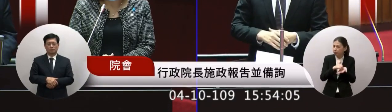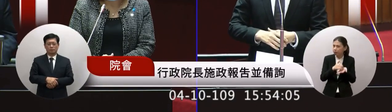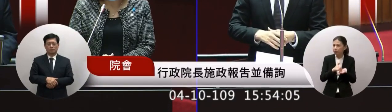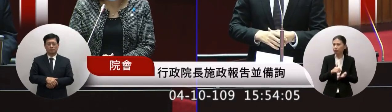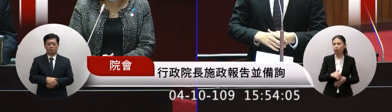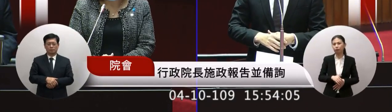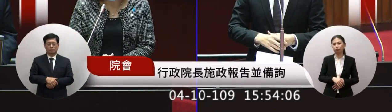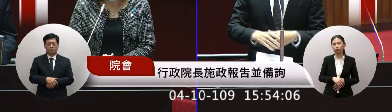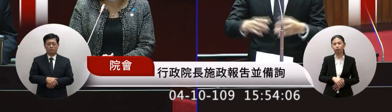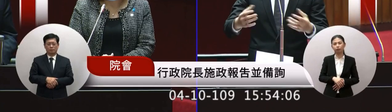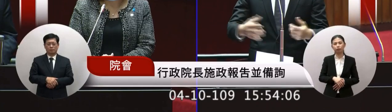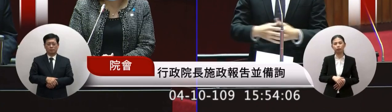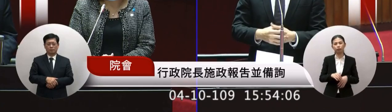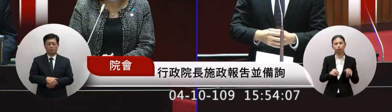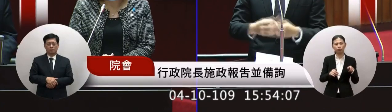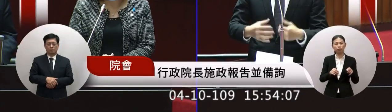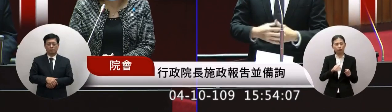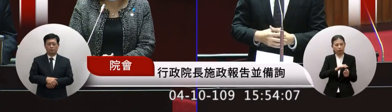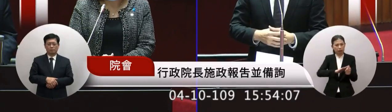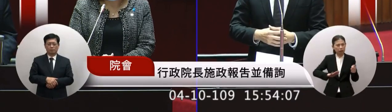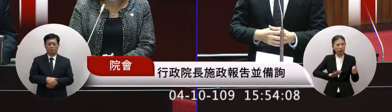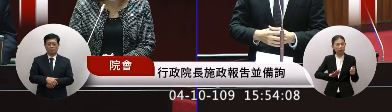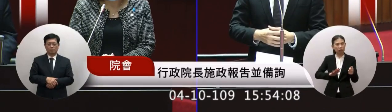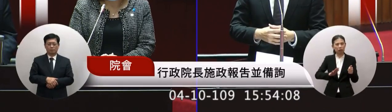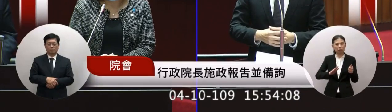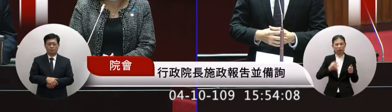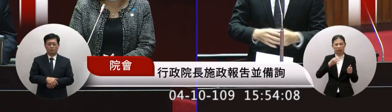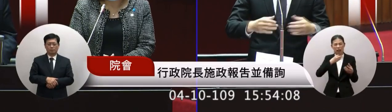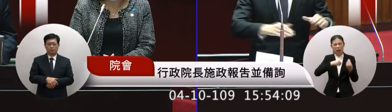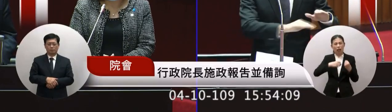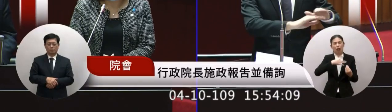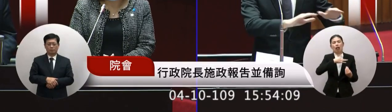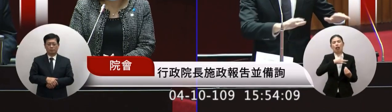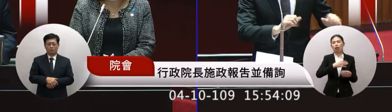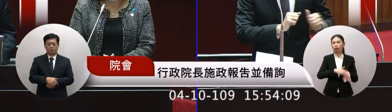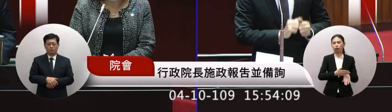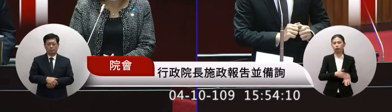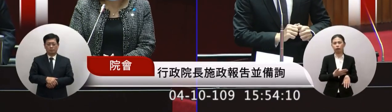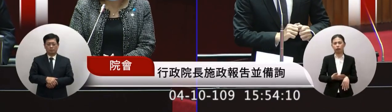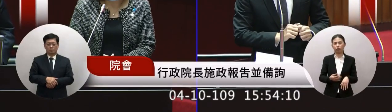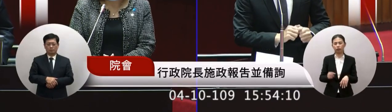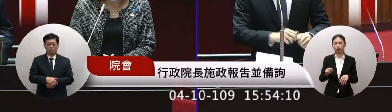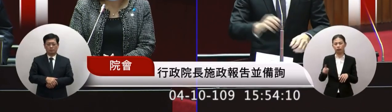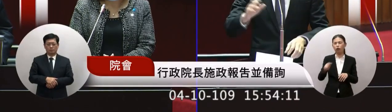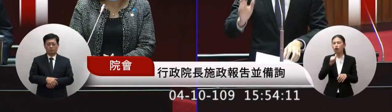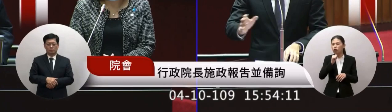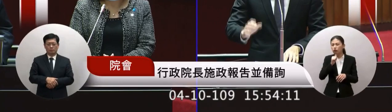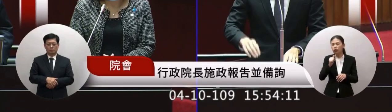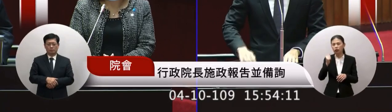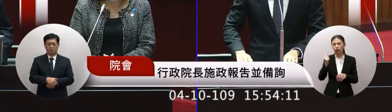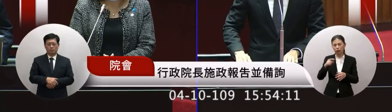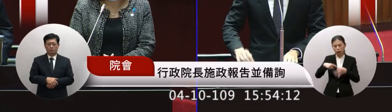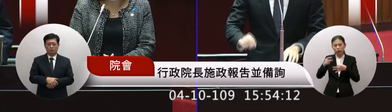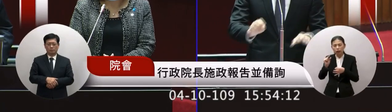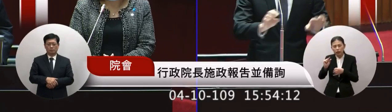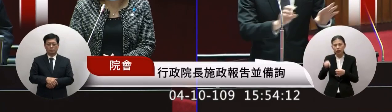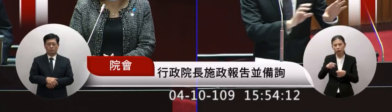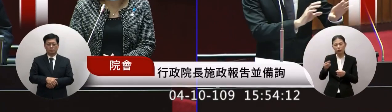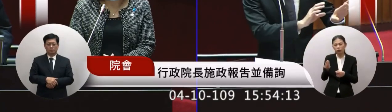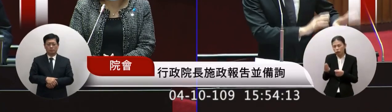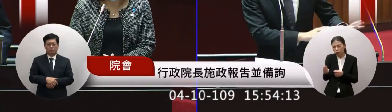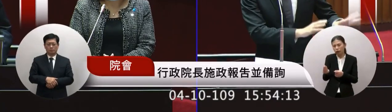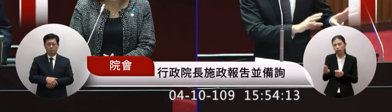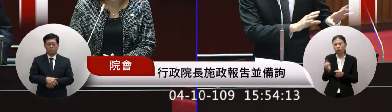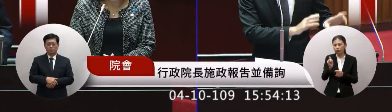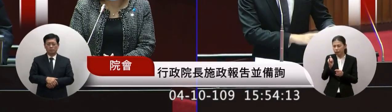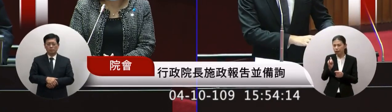不會去造成我們整個財務很大的困難因為這些人其實是優寒另外一個部分如果